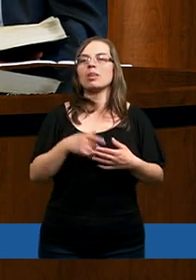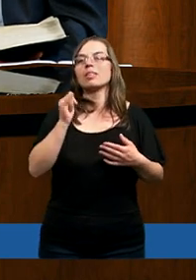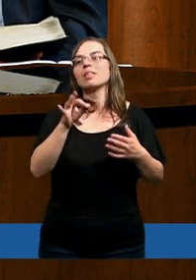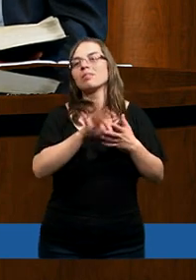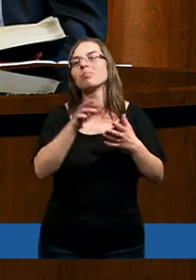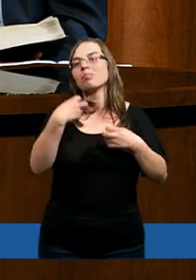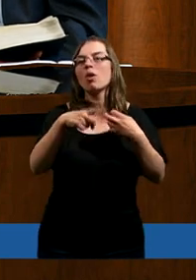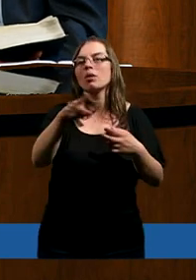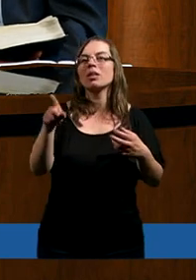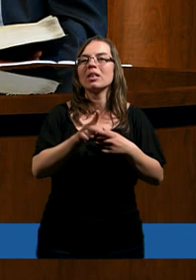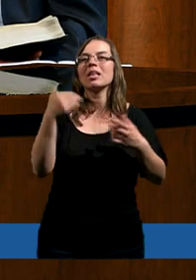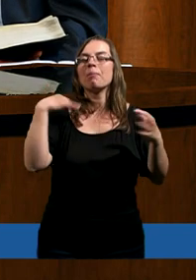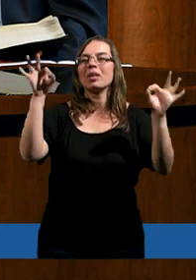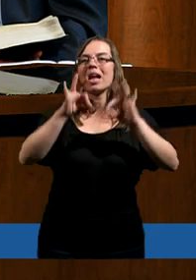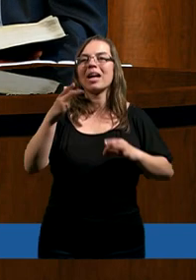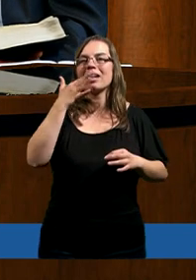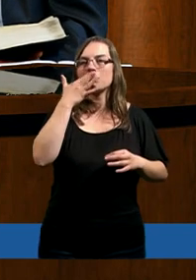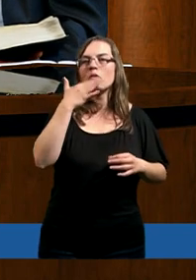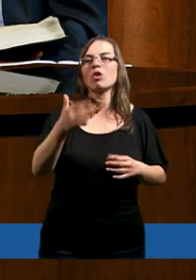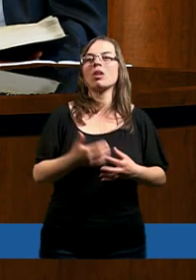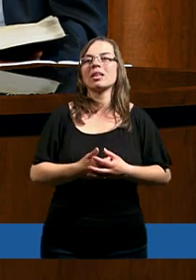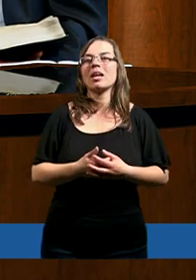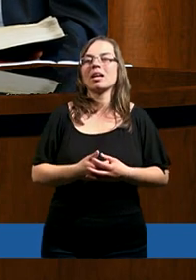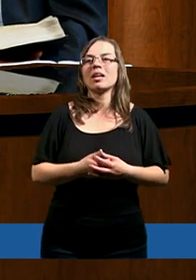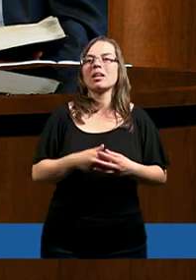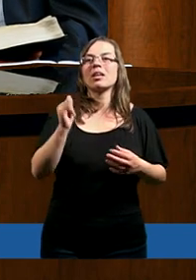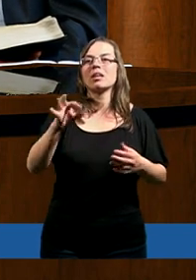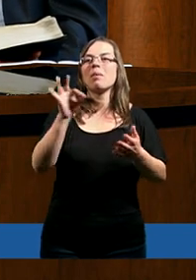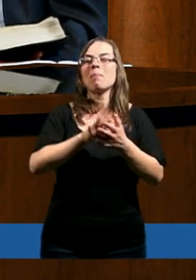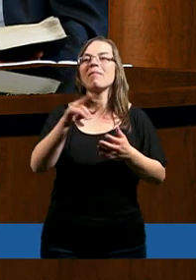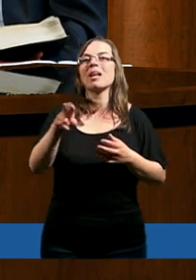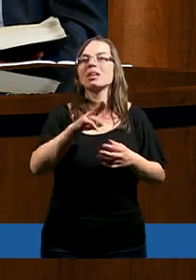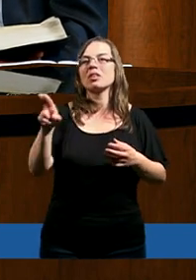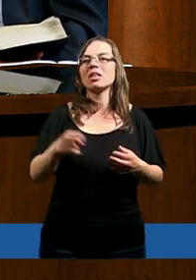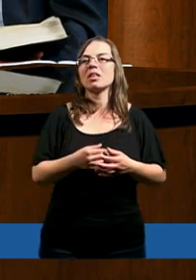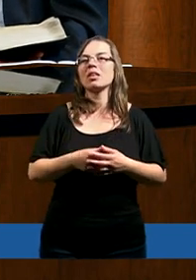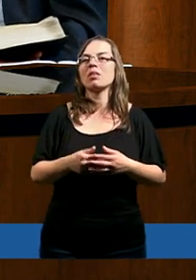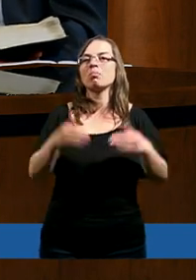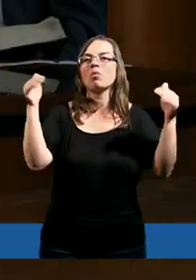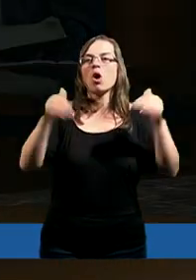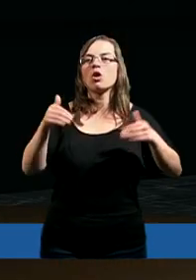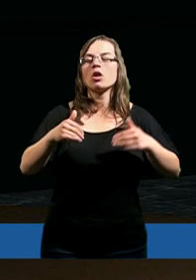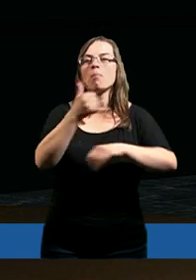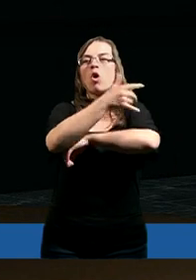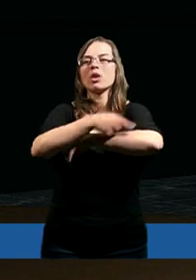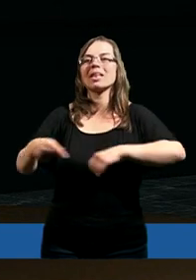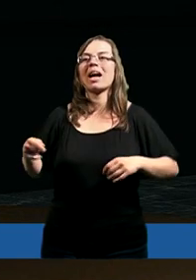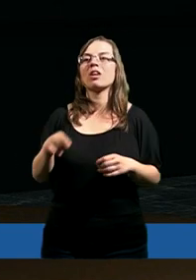to znowu delikatnie mówiąc. No to tak delikatnie mówię, oczywiście. Wiemy wszyscy, o co chodzi. No możemy